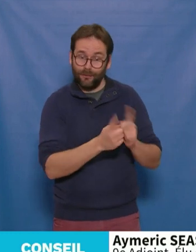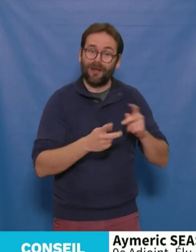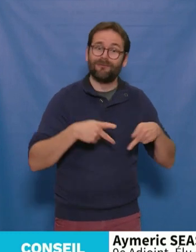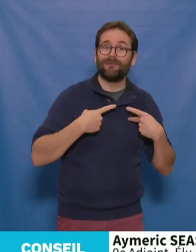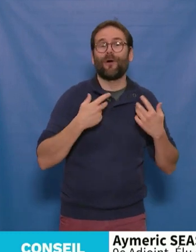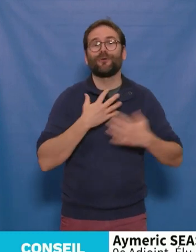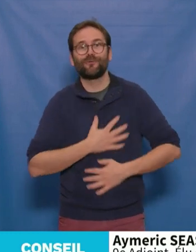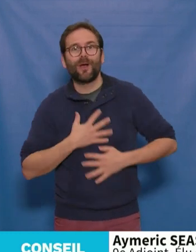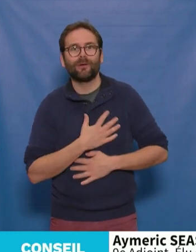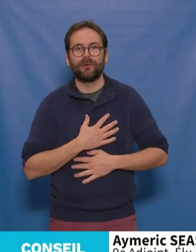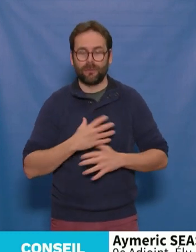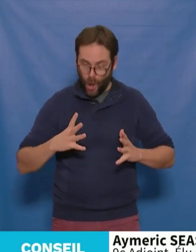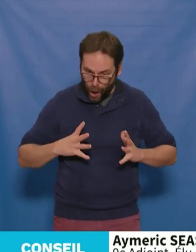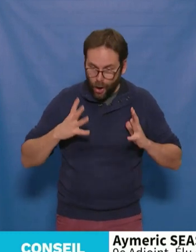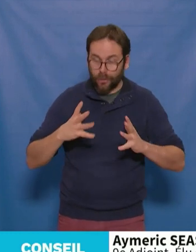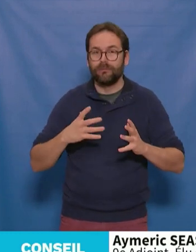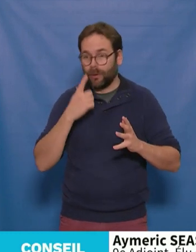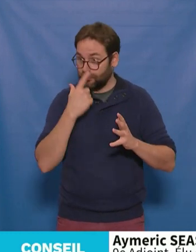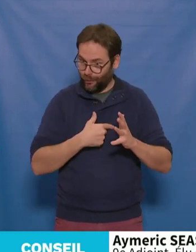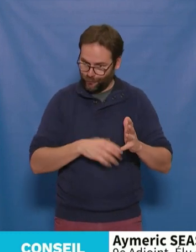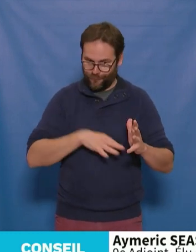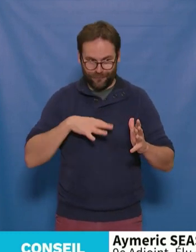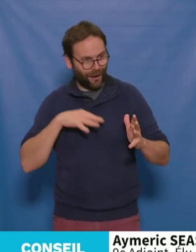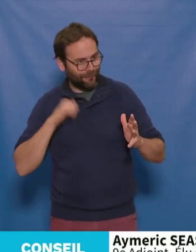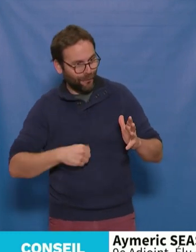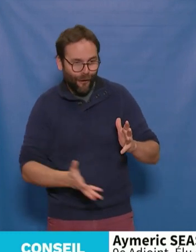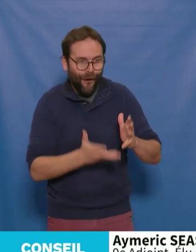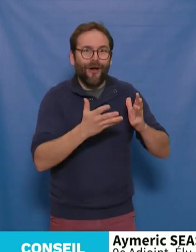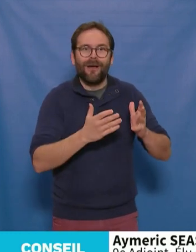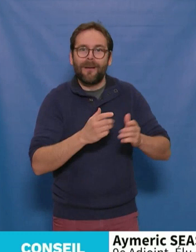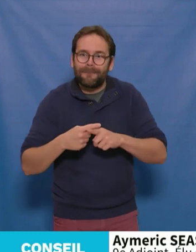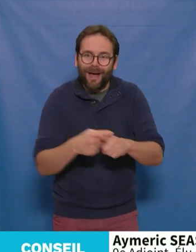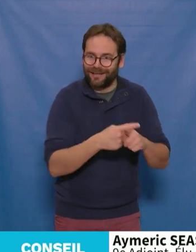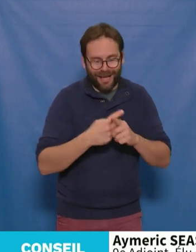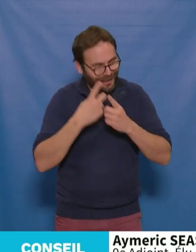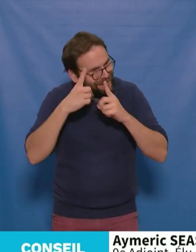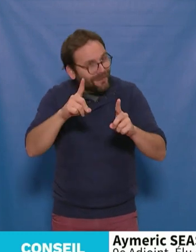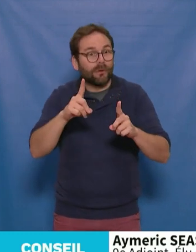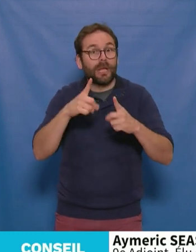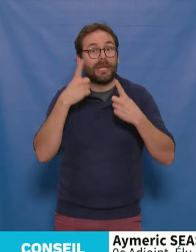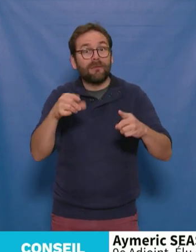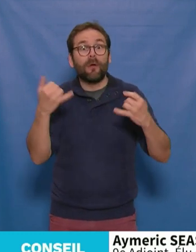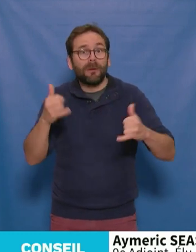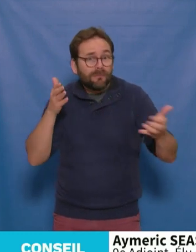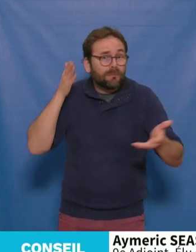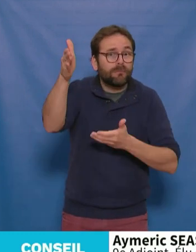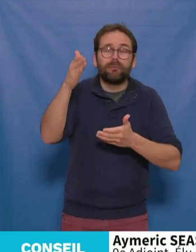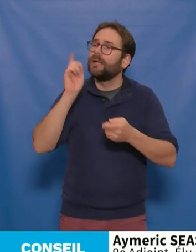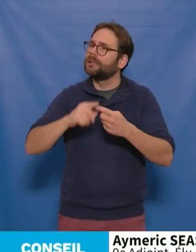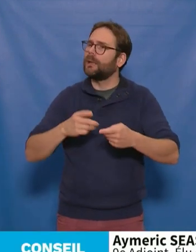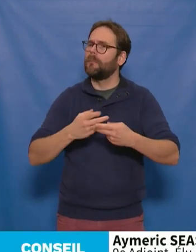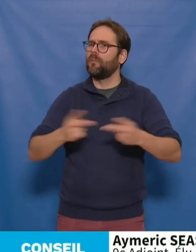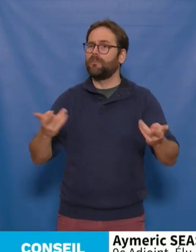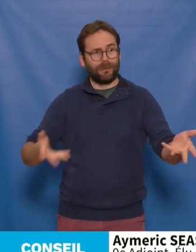que nous chérissons, cet engouement que nous mettons en partage, que nous défendons et nous défendrons dans le débat public et sur